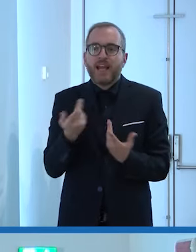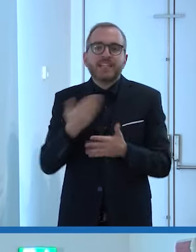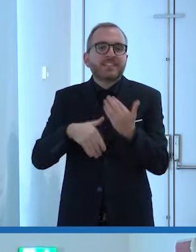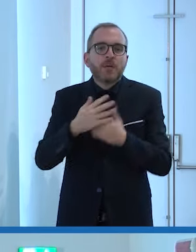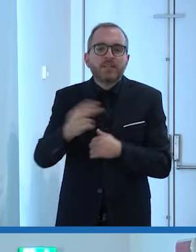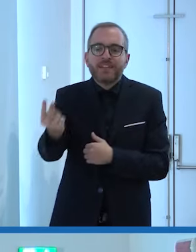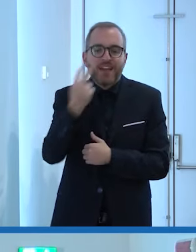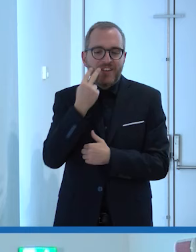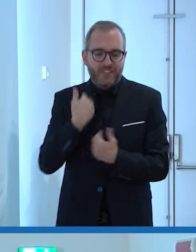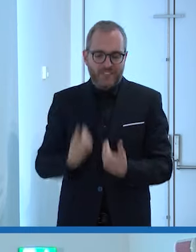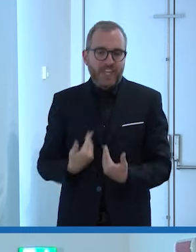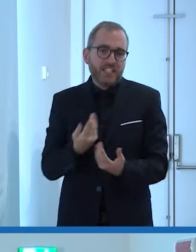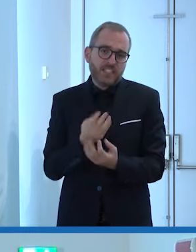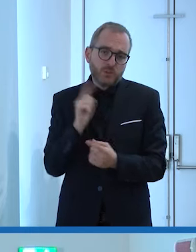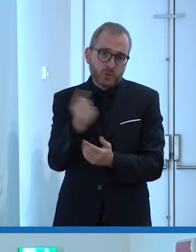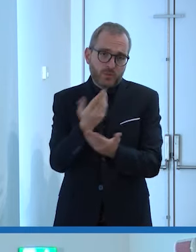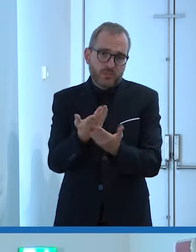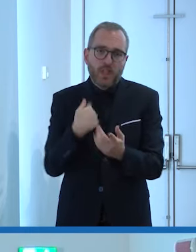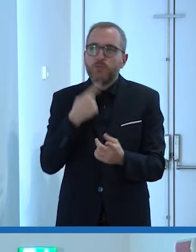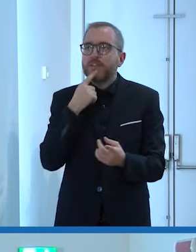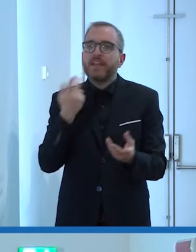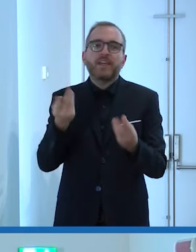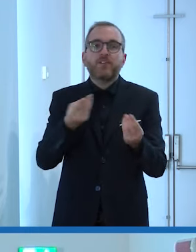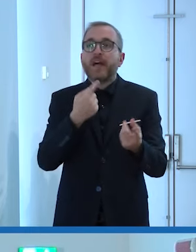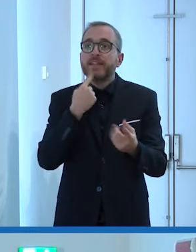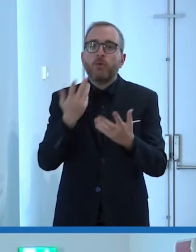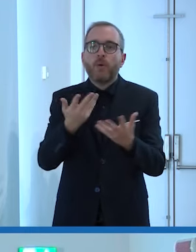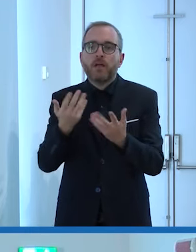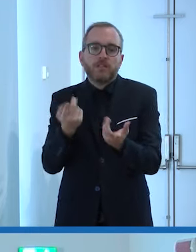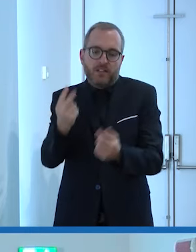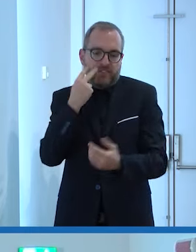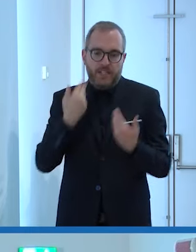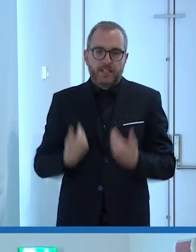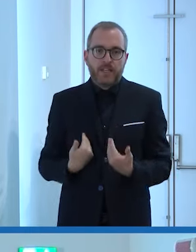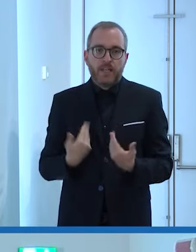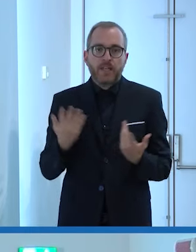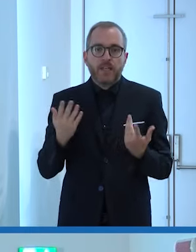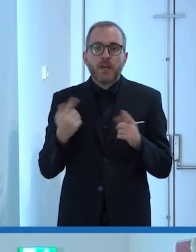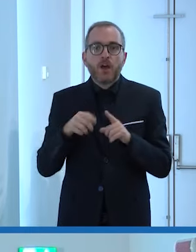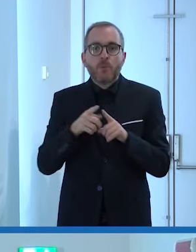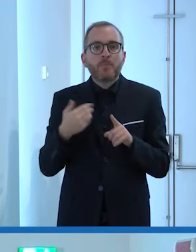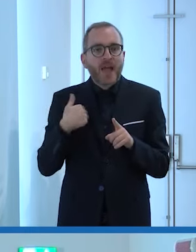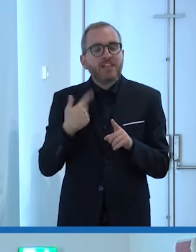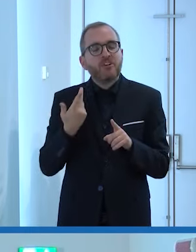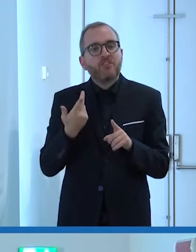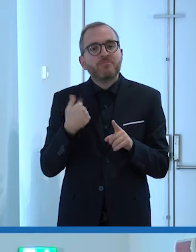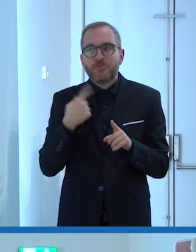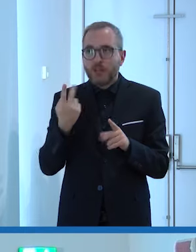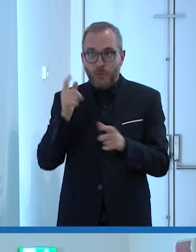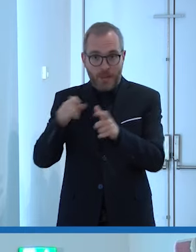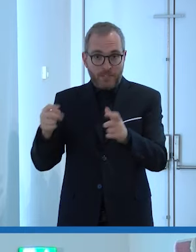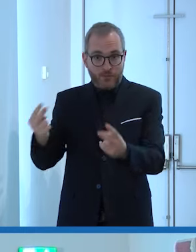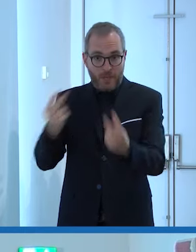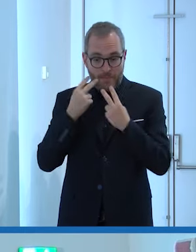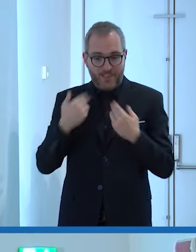è inutile che ci giriamo intorno quello che voi non vedete è chi era Nadia spesso le persone che mi vedono